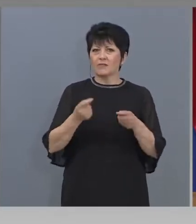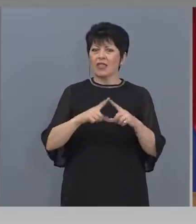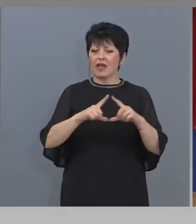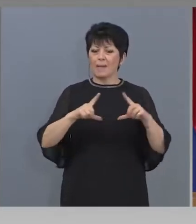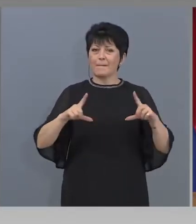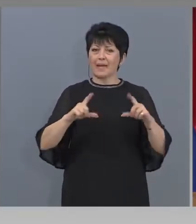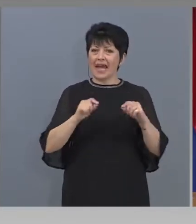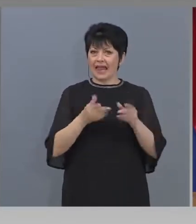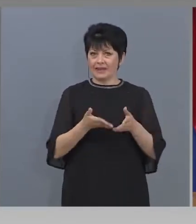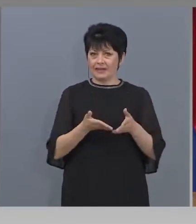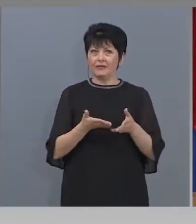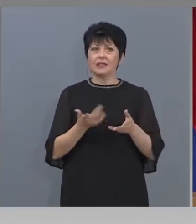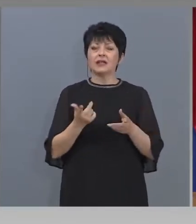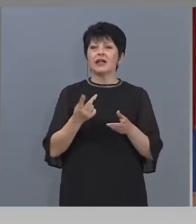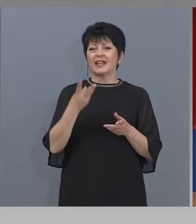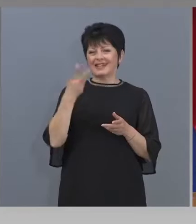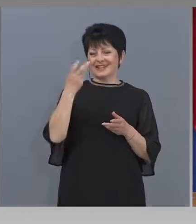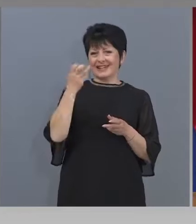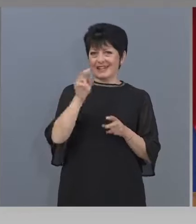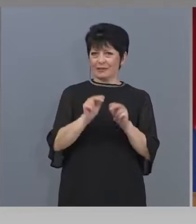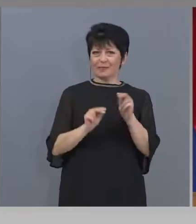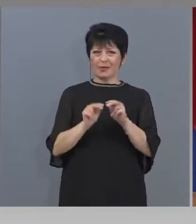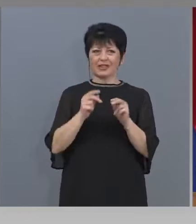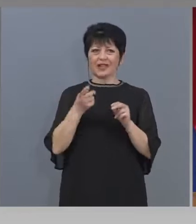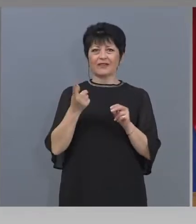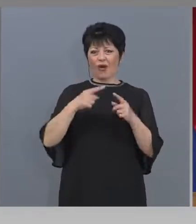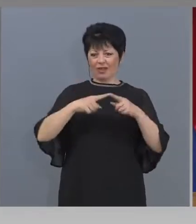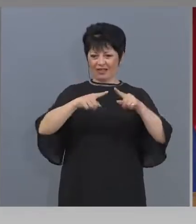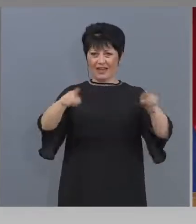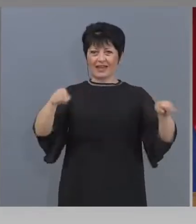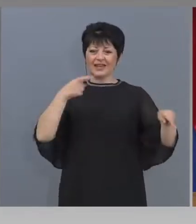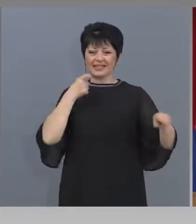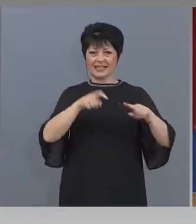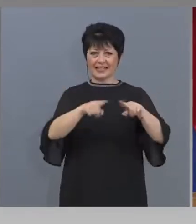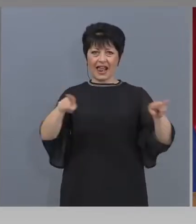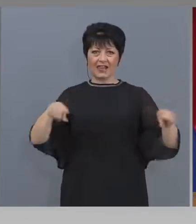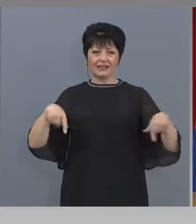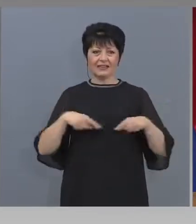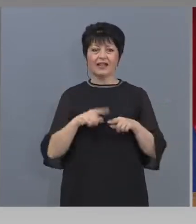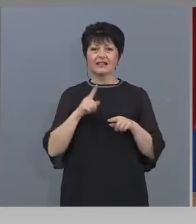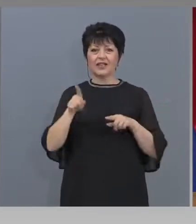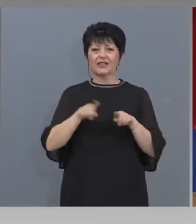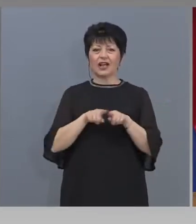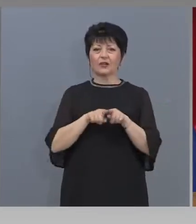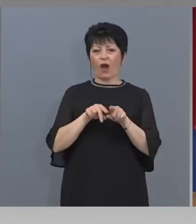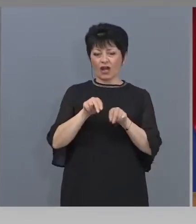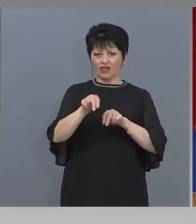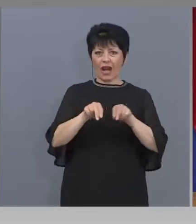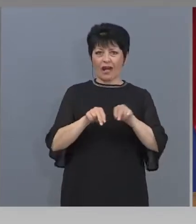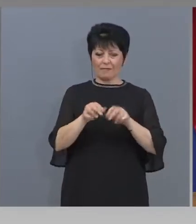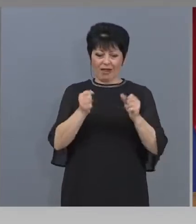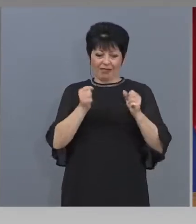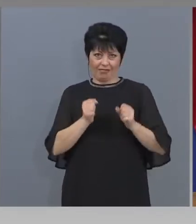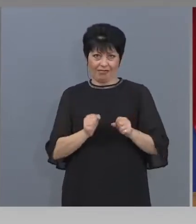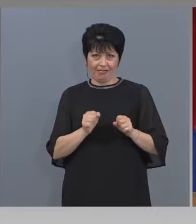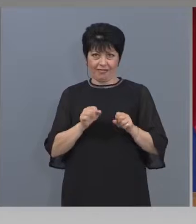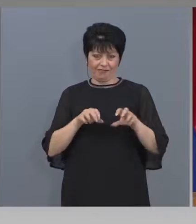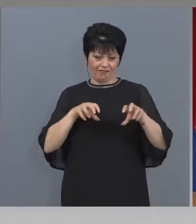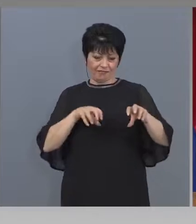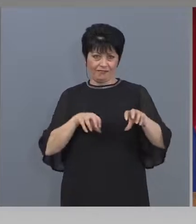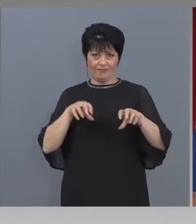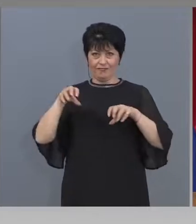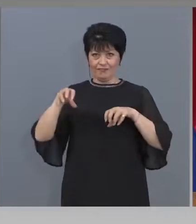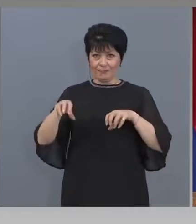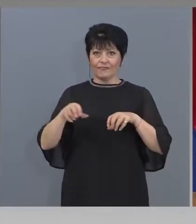От салона означава шахматно разделени хората. Със сигурност включва третиране